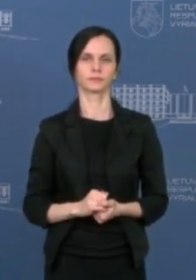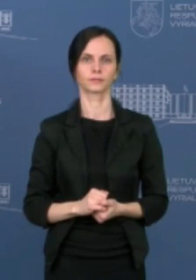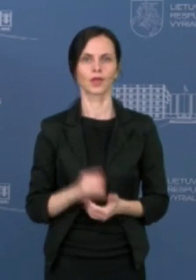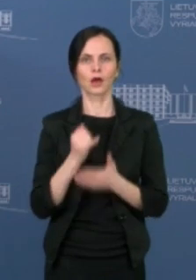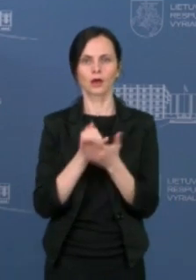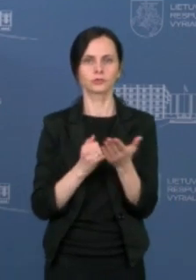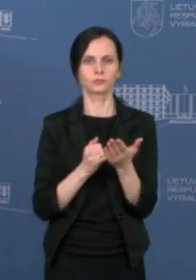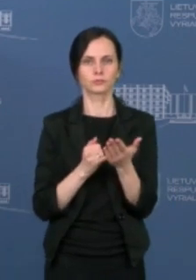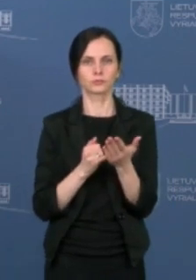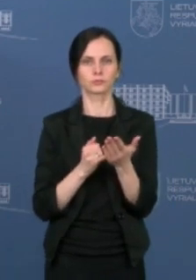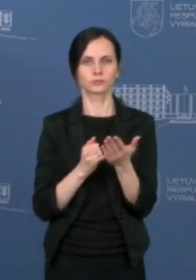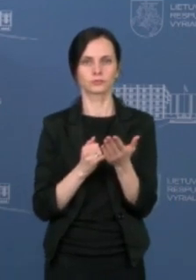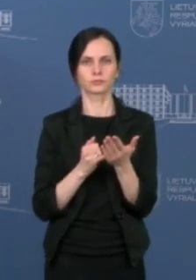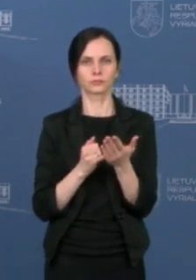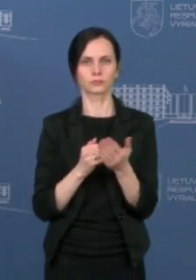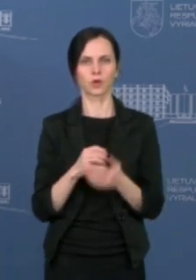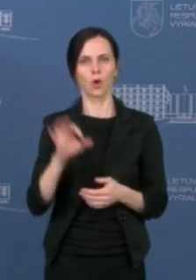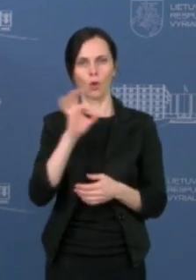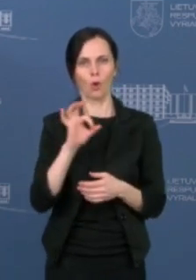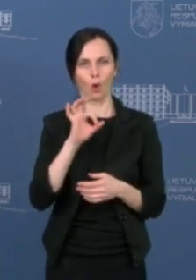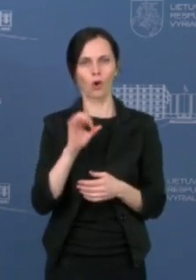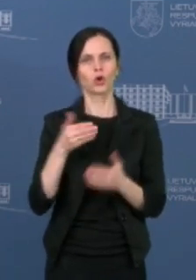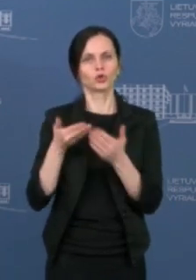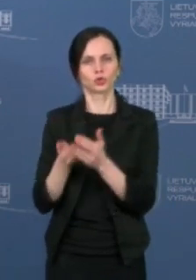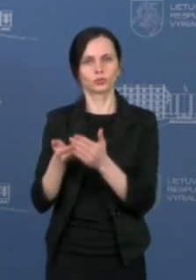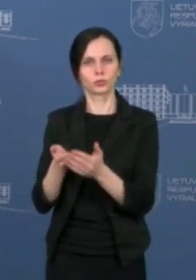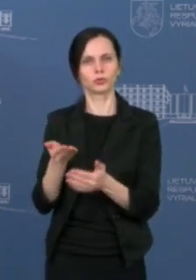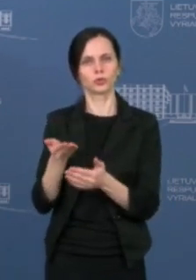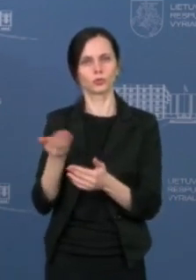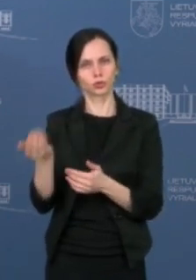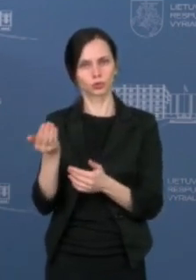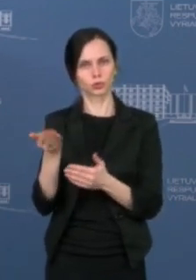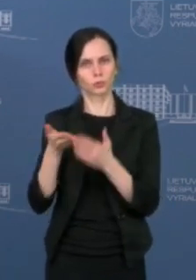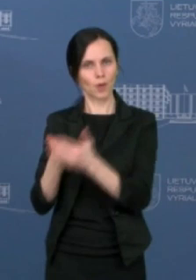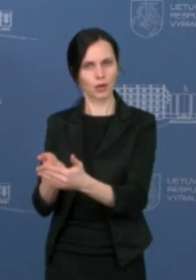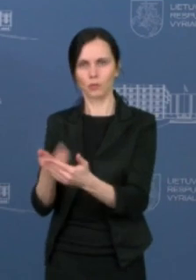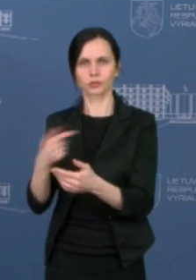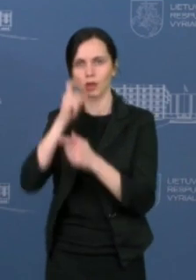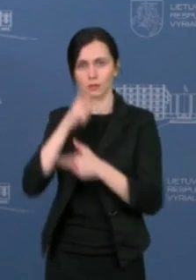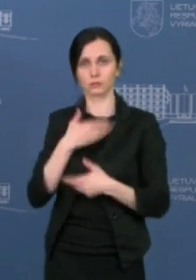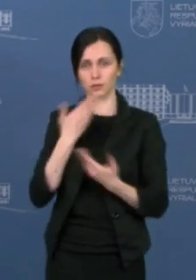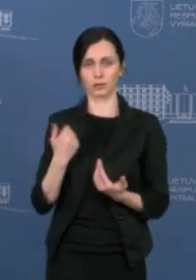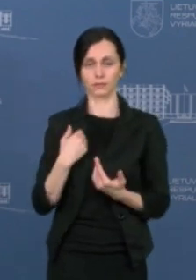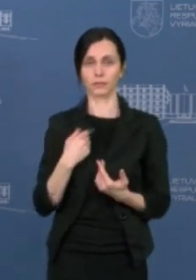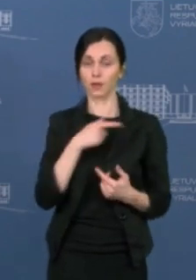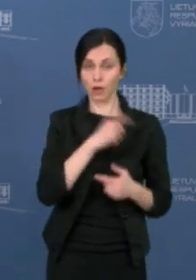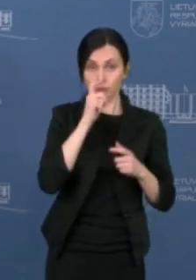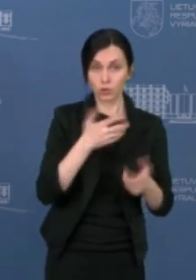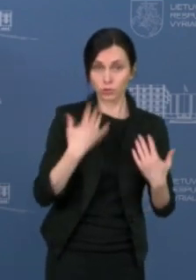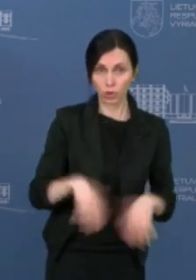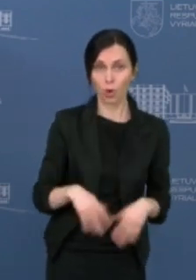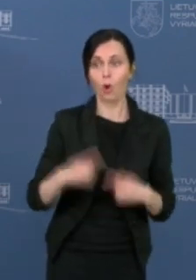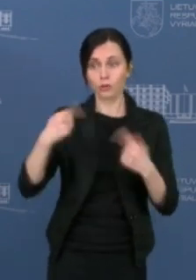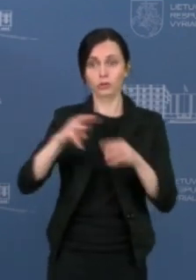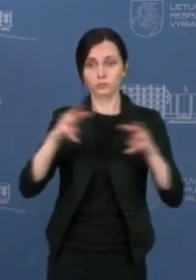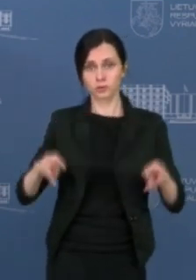Atsiprašau, dar dėl subsidijų neatsakėte čia Gabrieliai iš InfoTV. Atsakiau, kitos ministerijos turi dar